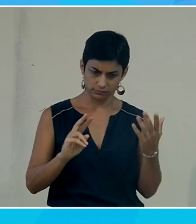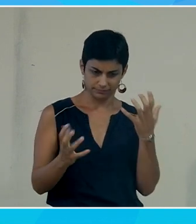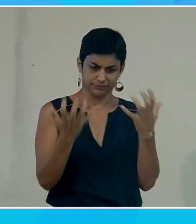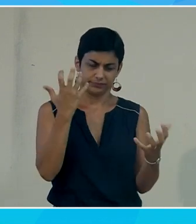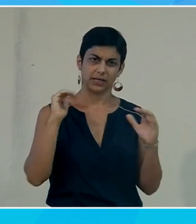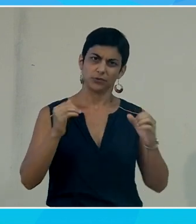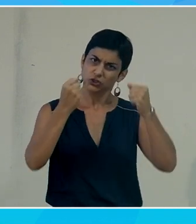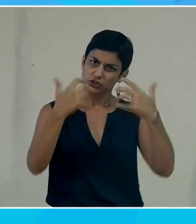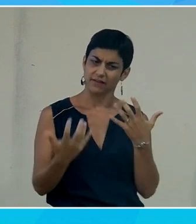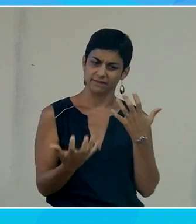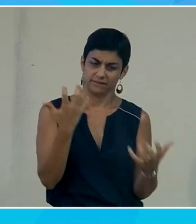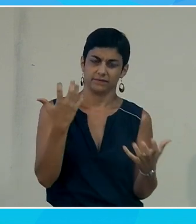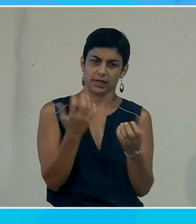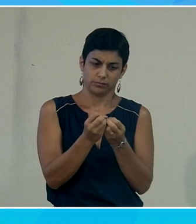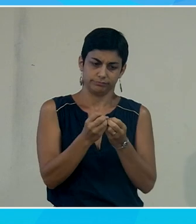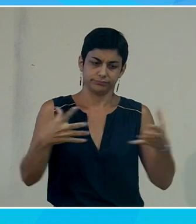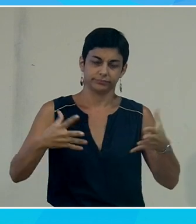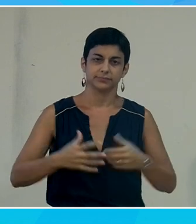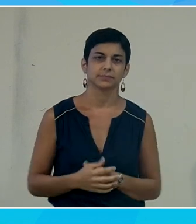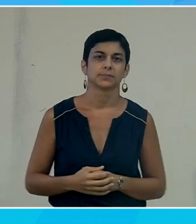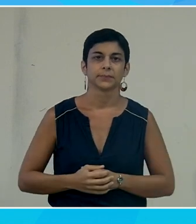chiffres qui sont relativement importants.